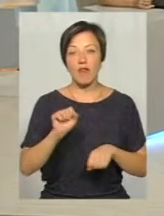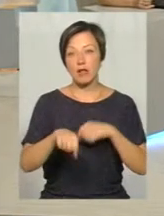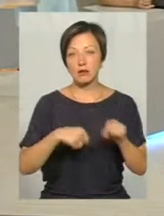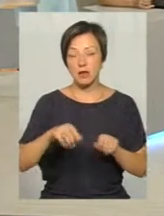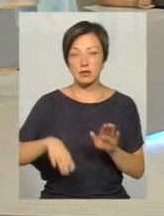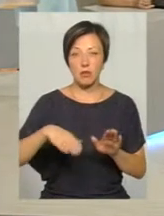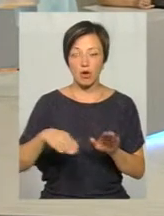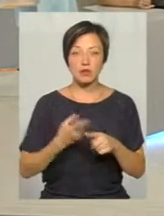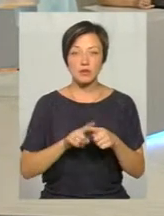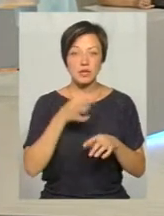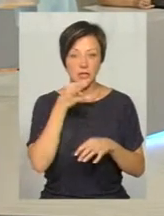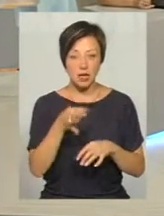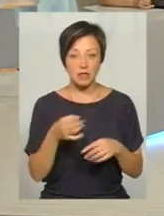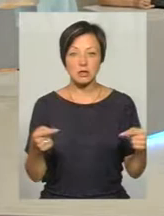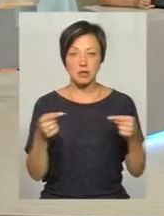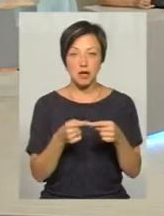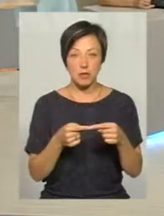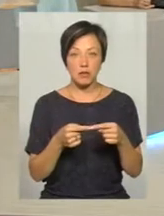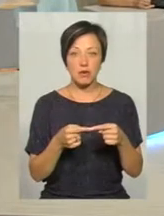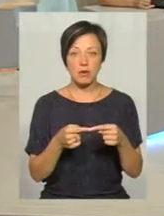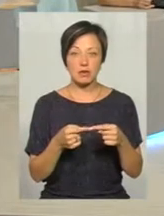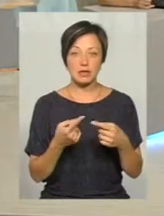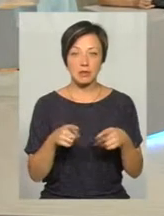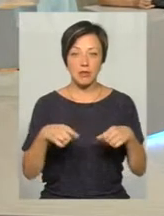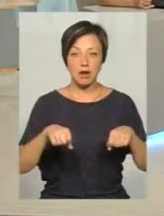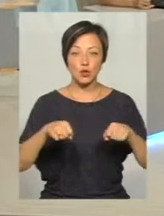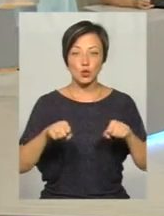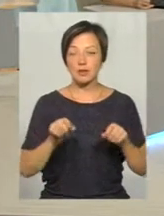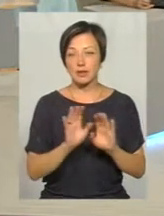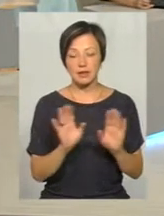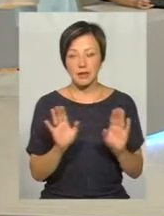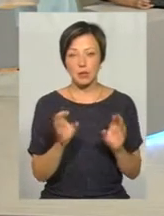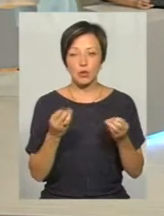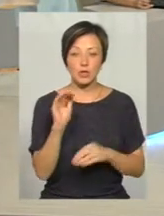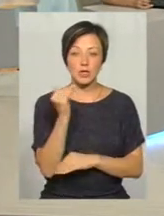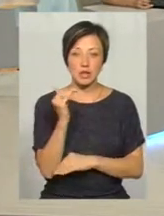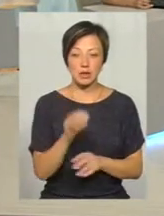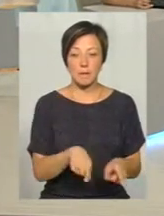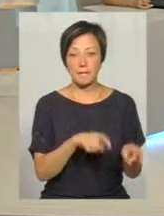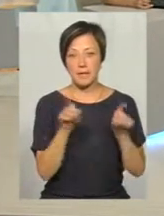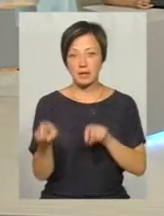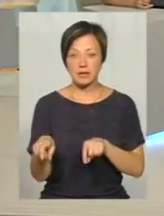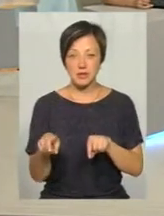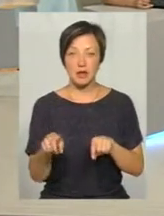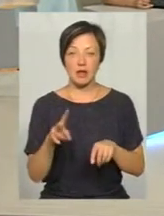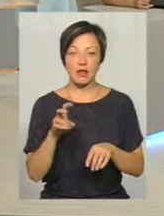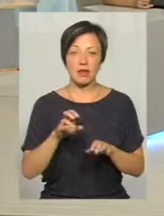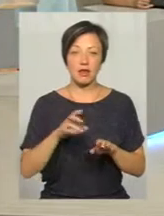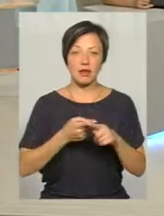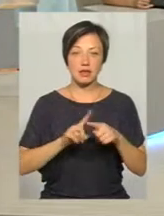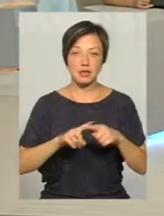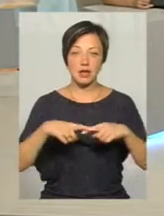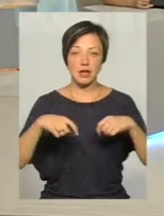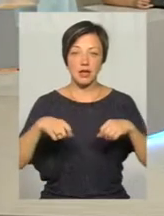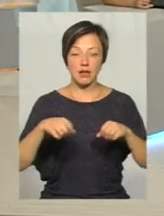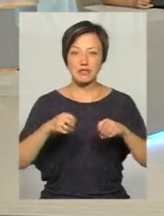Тобто, щоб сказати, що іменно за счет гіроскутерів ви реструємо, то ні. Просто дитина пересіла самоката, пересіла на гіроскутер, чи